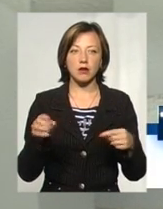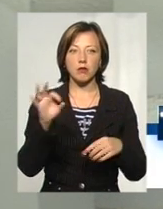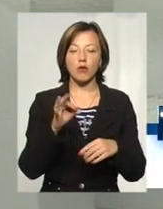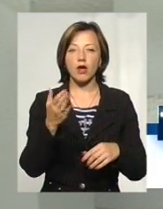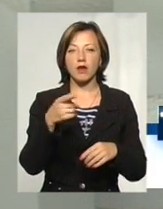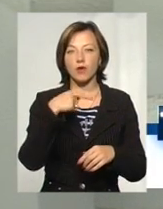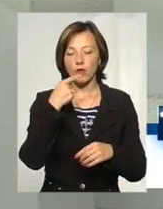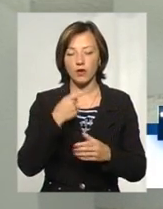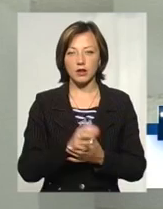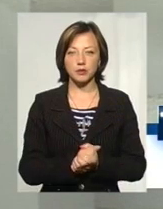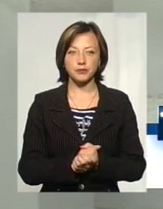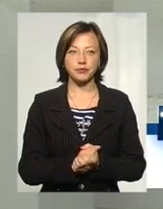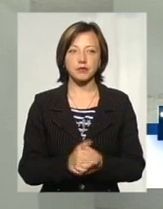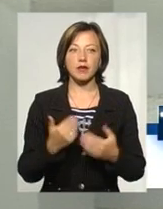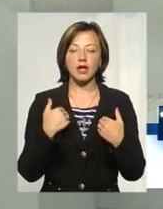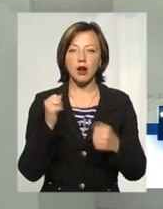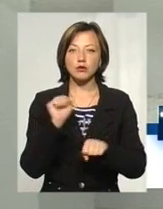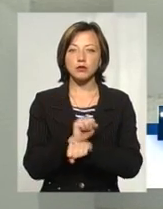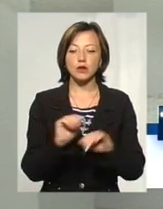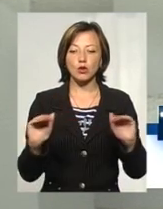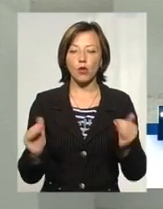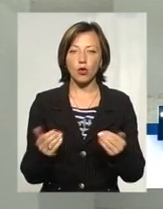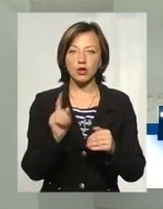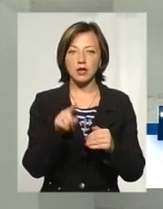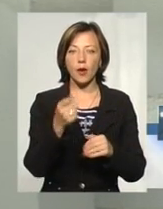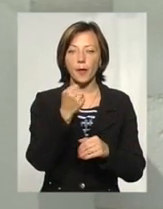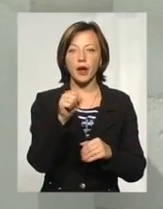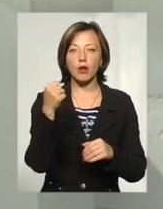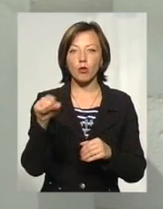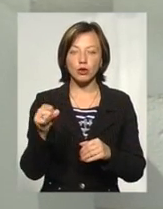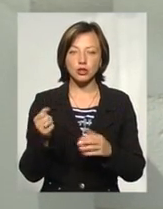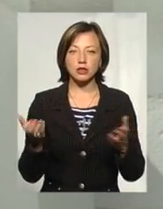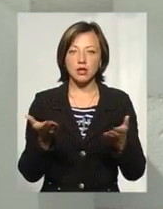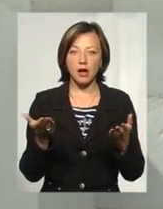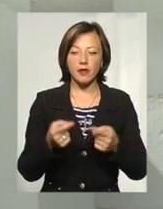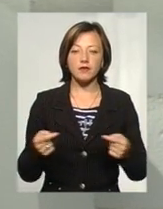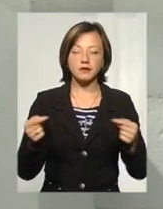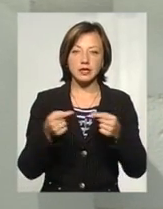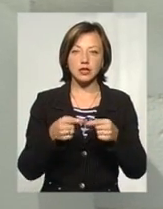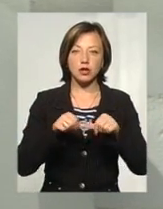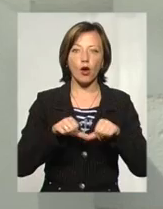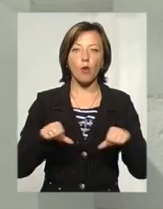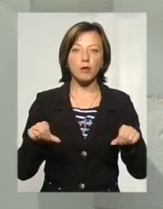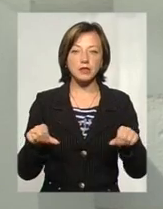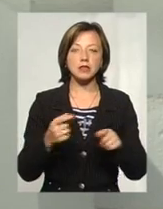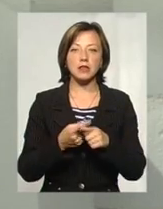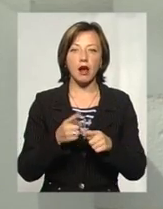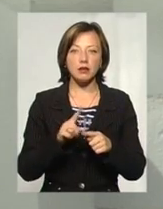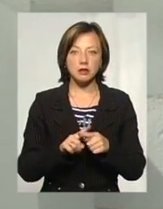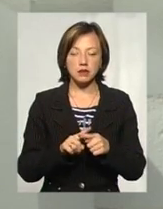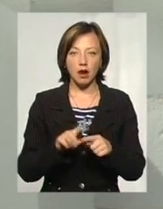пан Сергій. Я зупинюся коротко на тих переможцях, які визначила комісія. Це